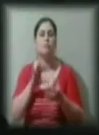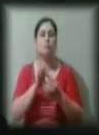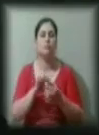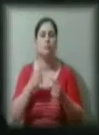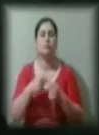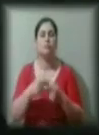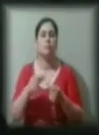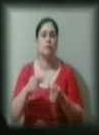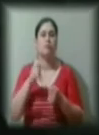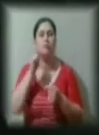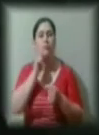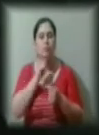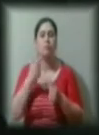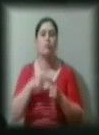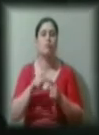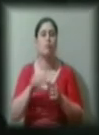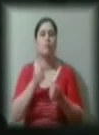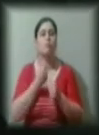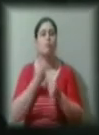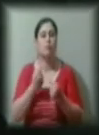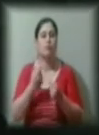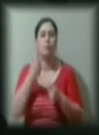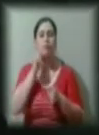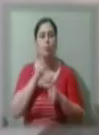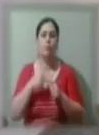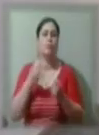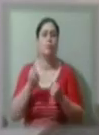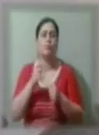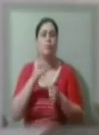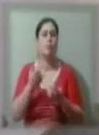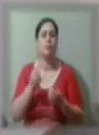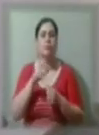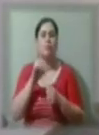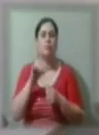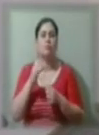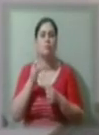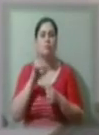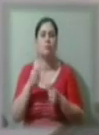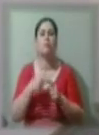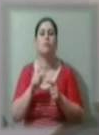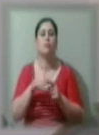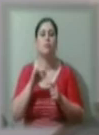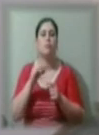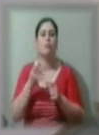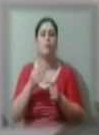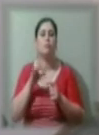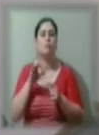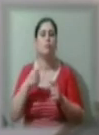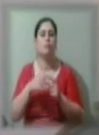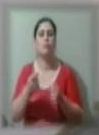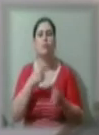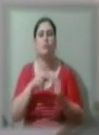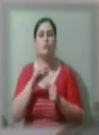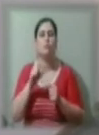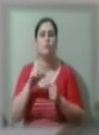які дружні до України і не визнають анексію Криму. Процес деокупації Криму – це невідворотний процес, який